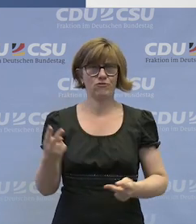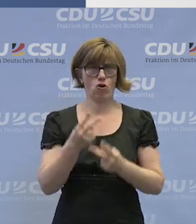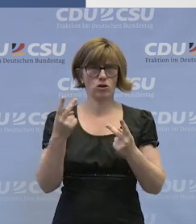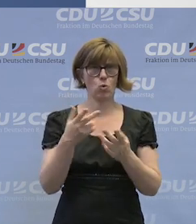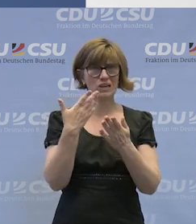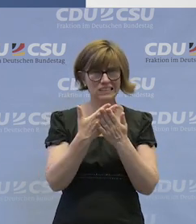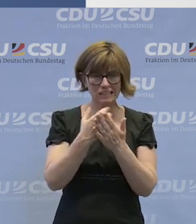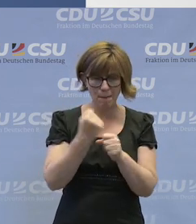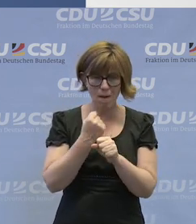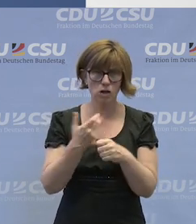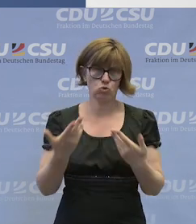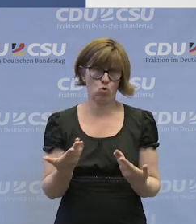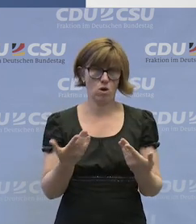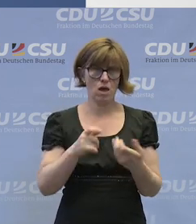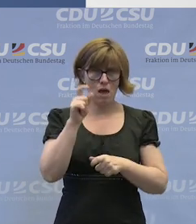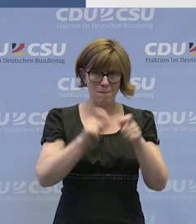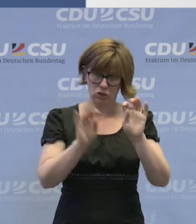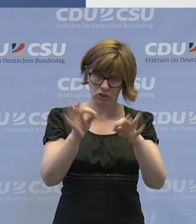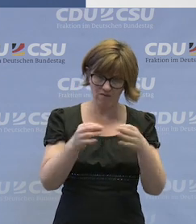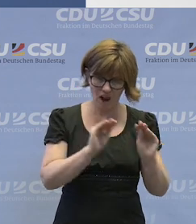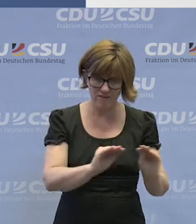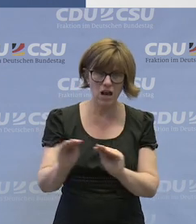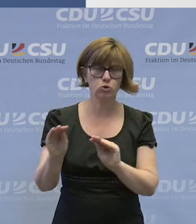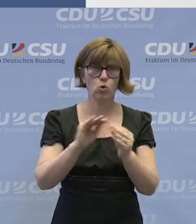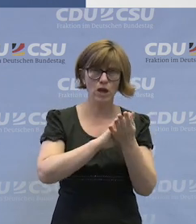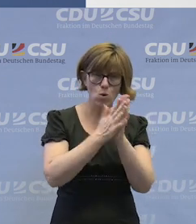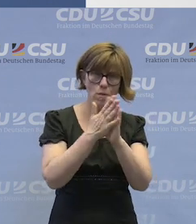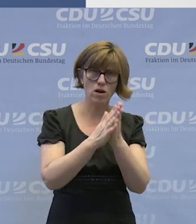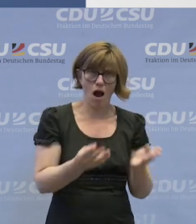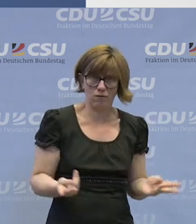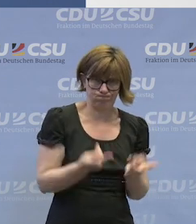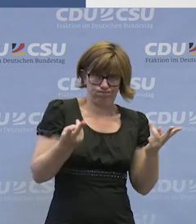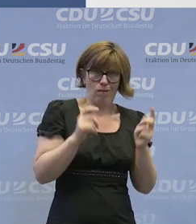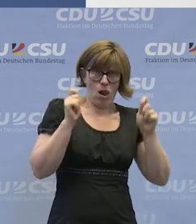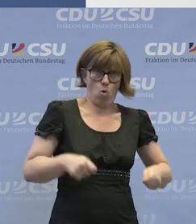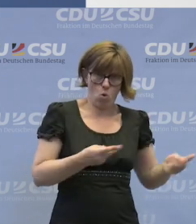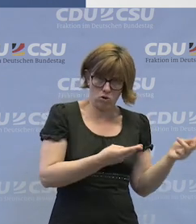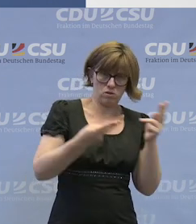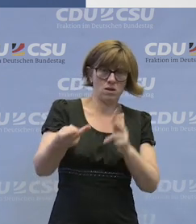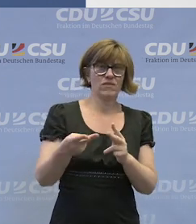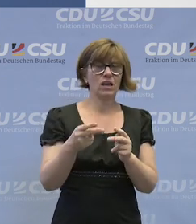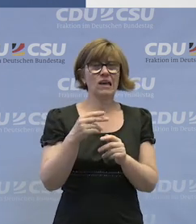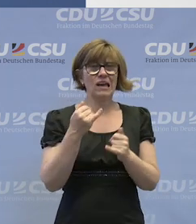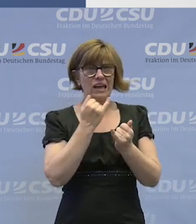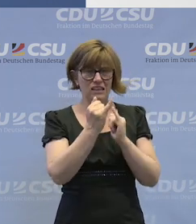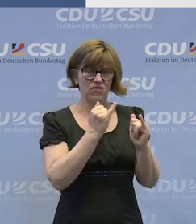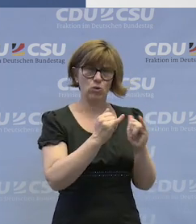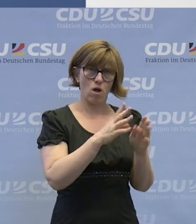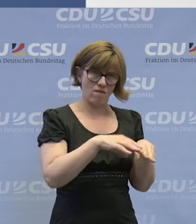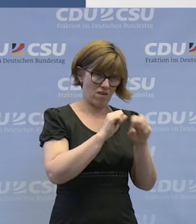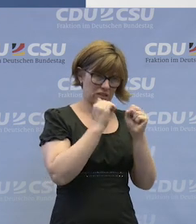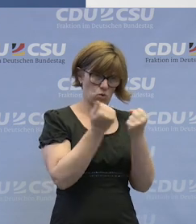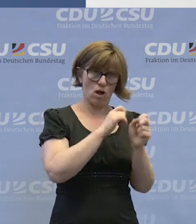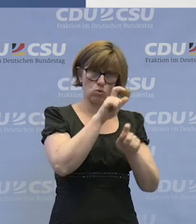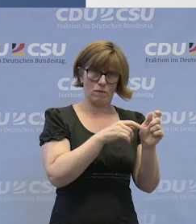die genau das tun, die Menschen zu qualifizieren, die Übergänge initiieren, die an den individuellen Ausgangslagen der